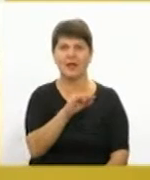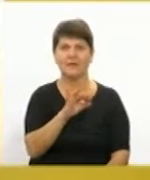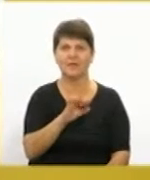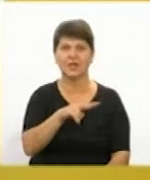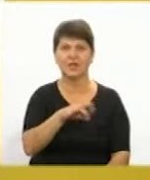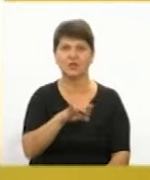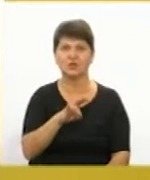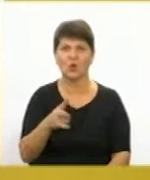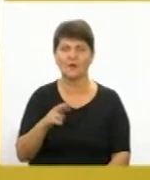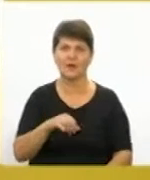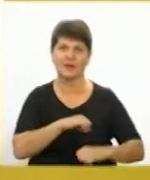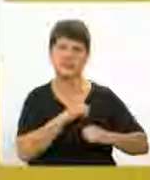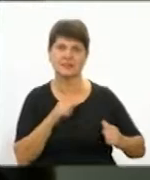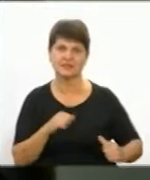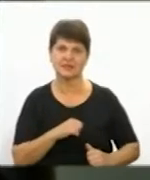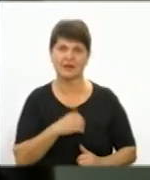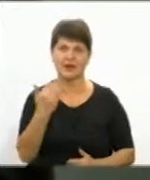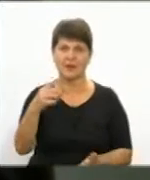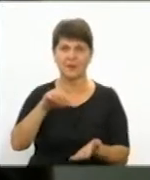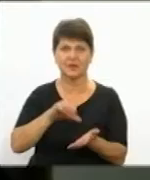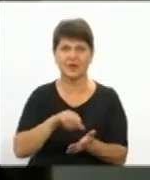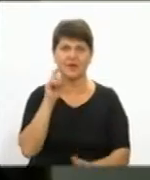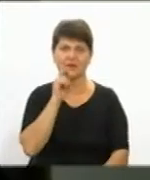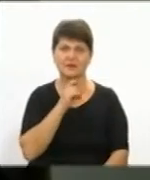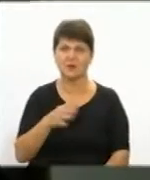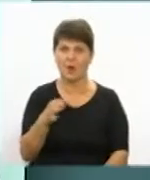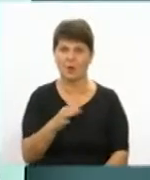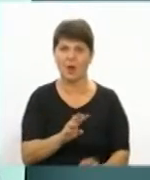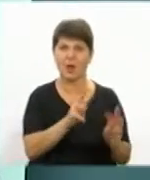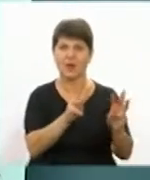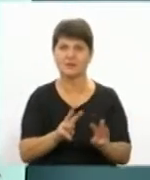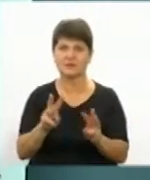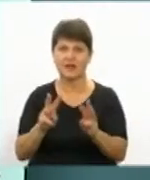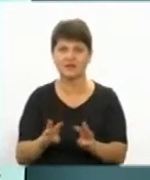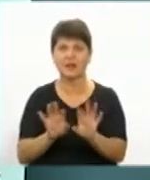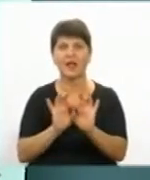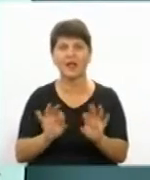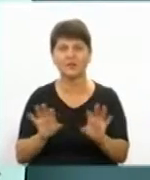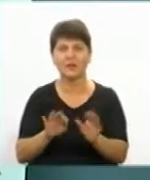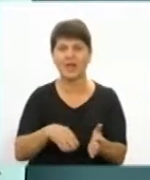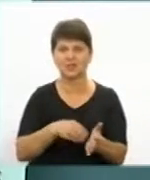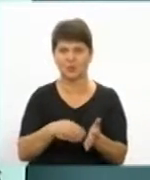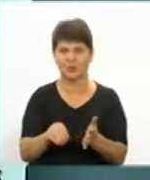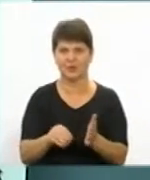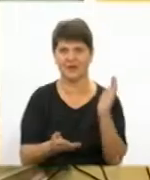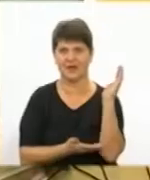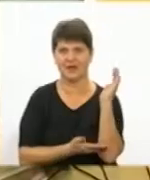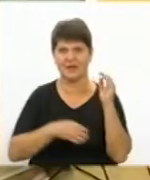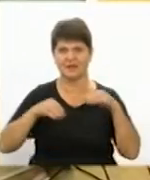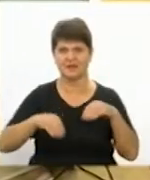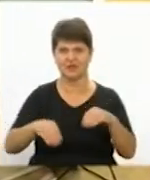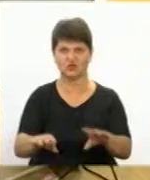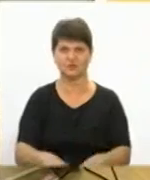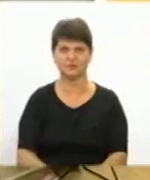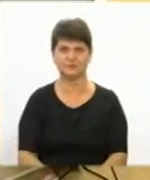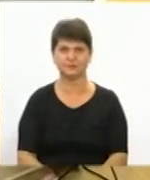моніторингового порталу «Дозору» у Вінницькій області. Саме на цьому сайті розміщена інформація про закупівлю саджанців. Мені